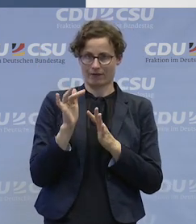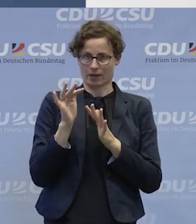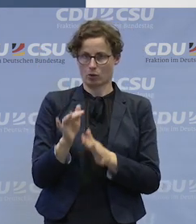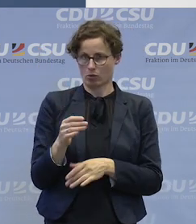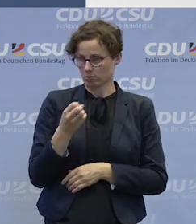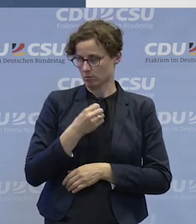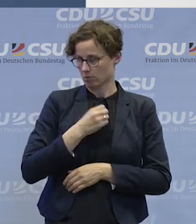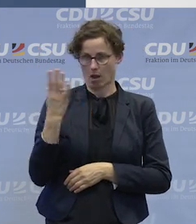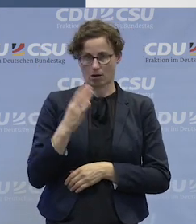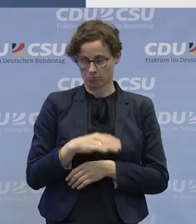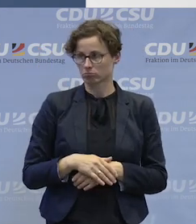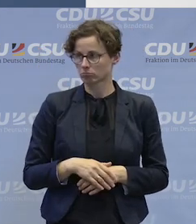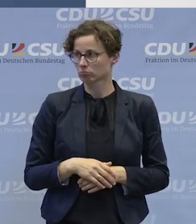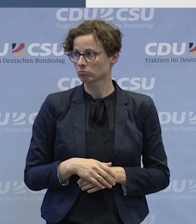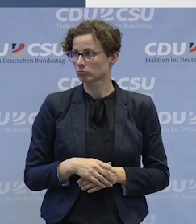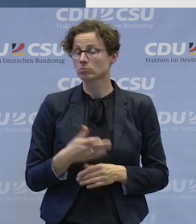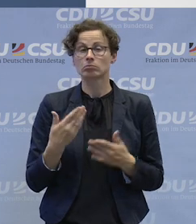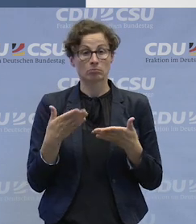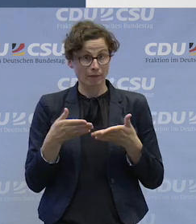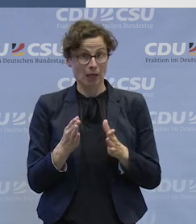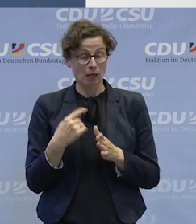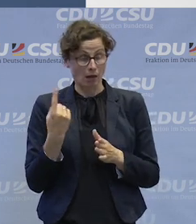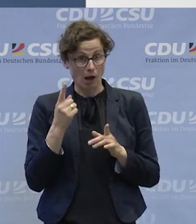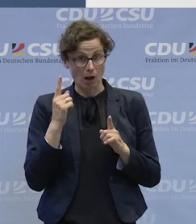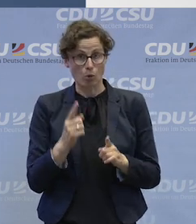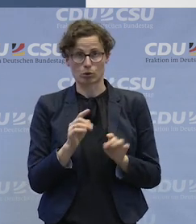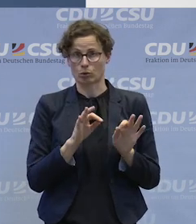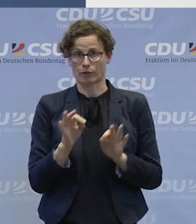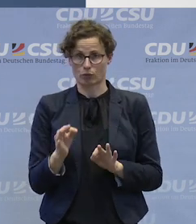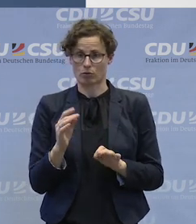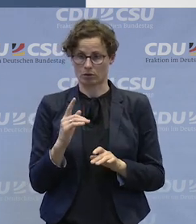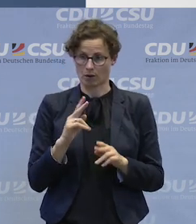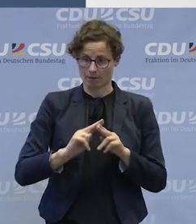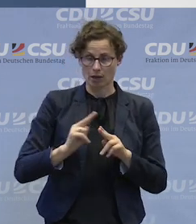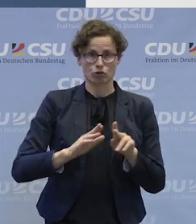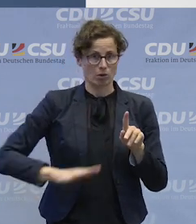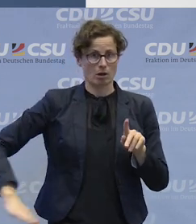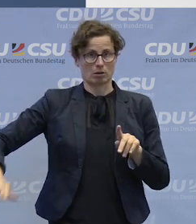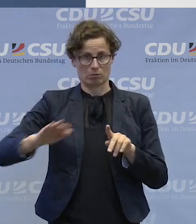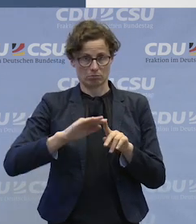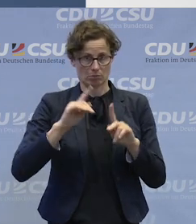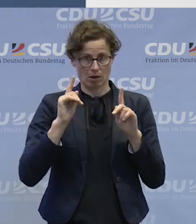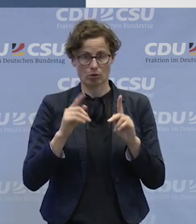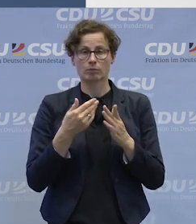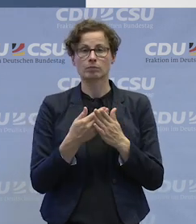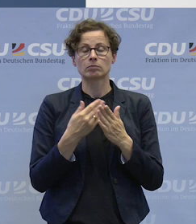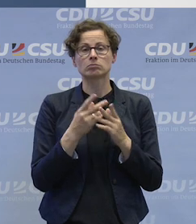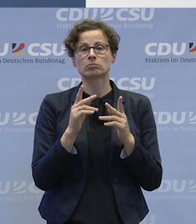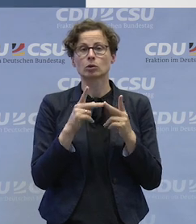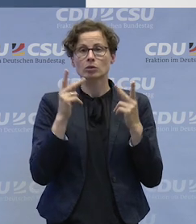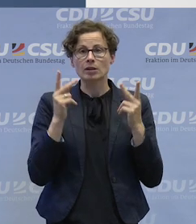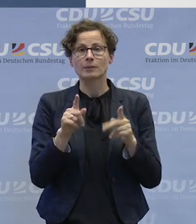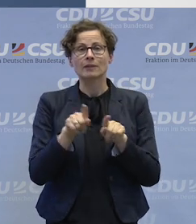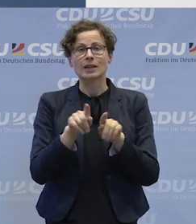mehr groß zu reden. Und den Weg gehen wir auch sehr intensiv, auch in der Werkstattszene, beispielsweise mit so Konzepten wie